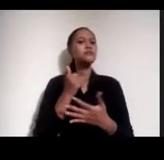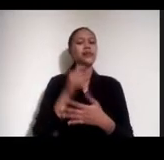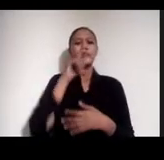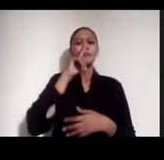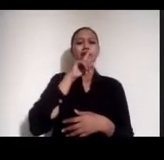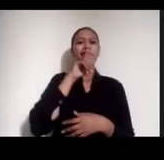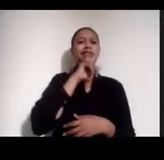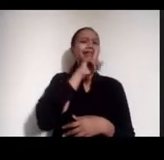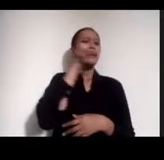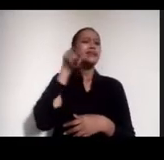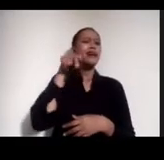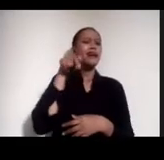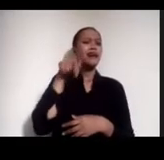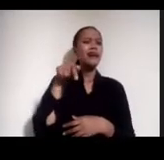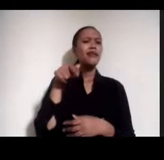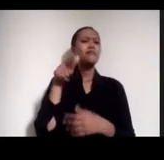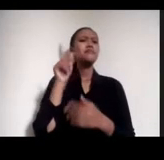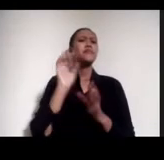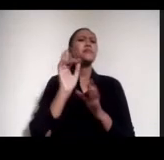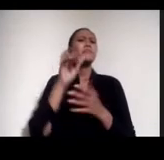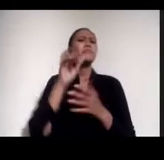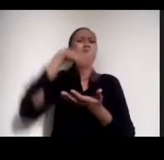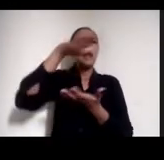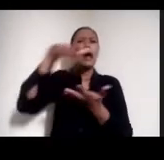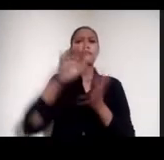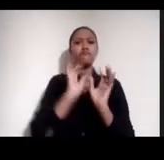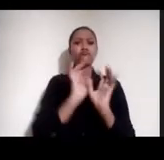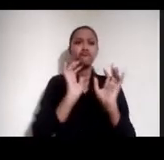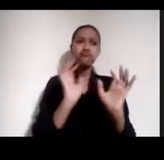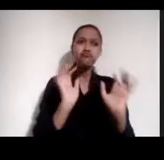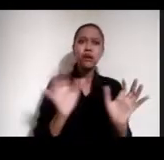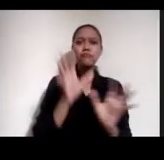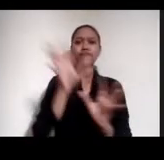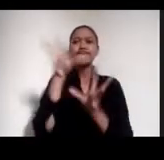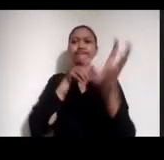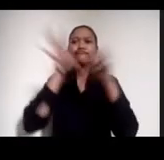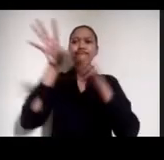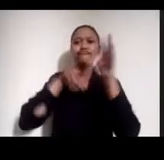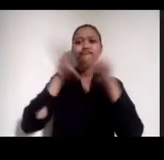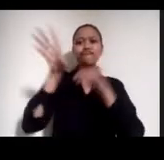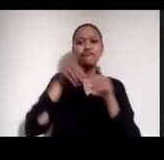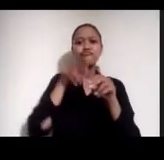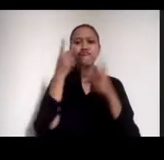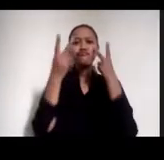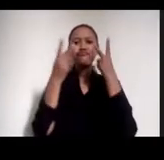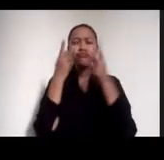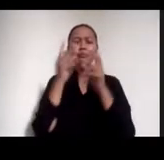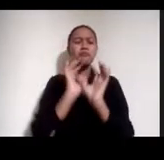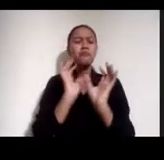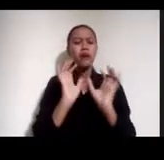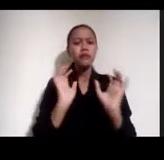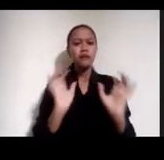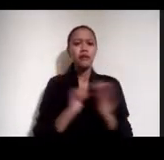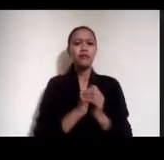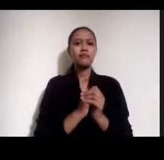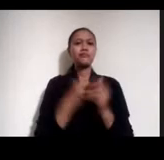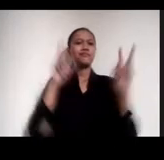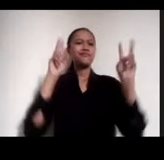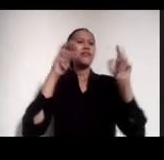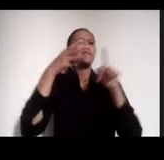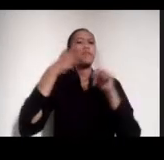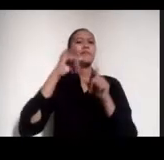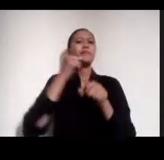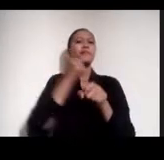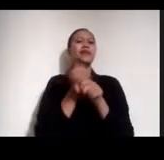banyaknya data yang bisa kita akses Terutama di era big data Lalu bagaimana kita